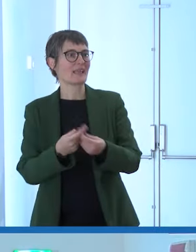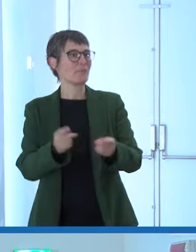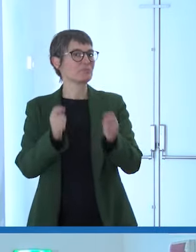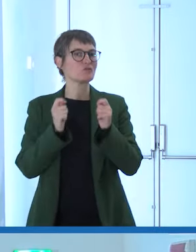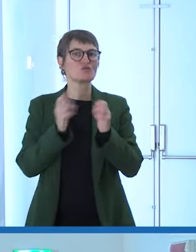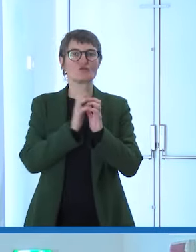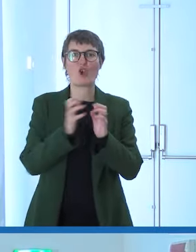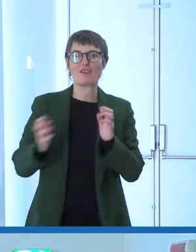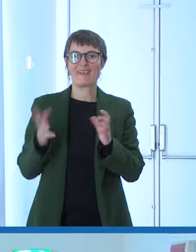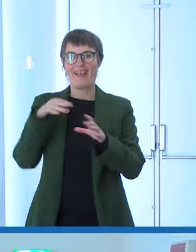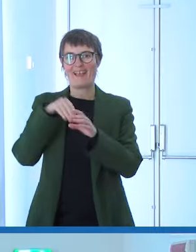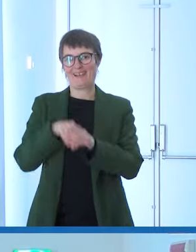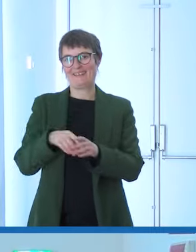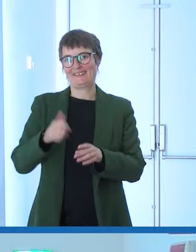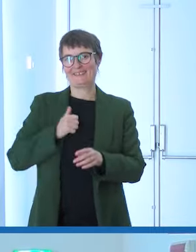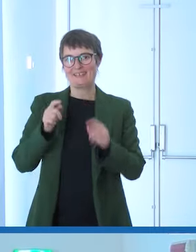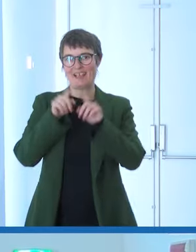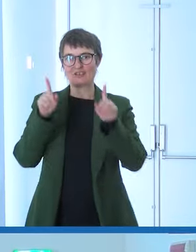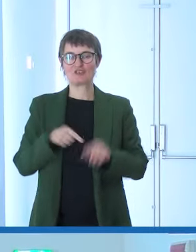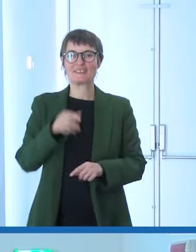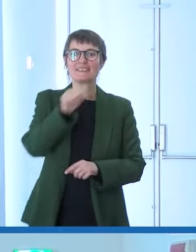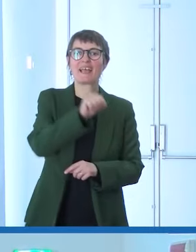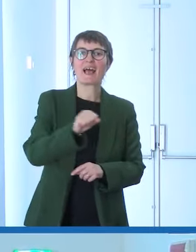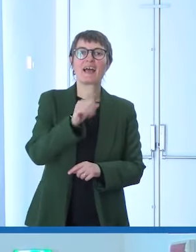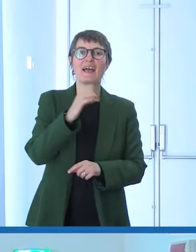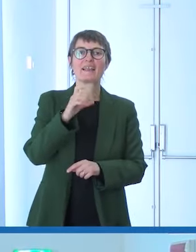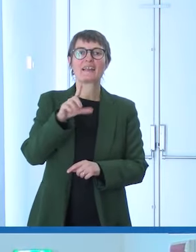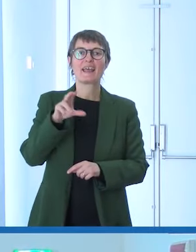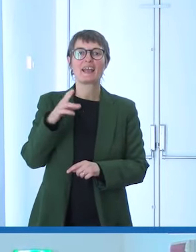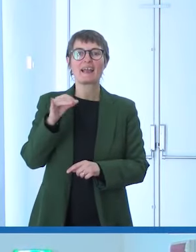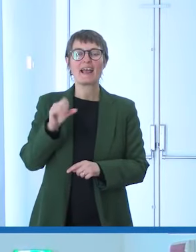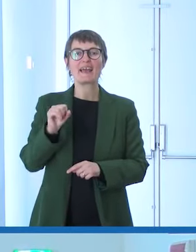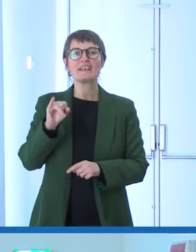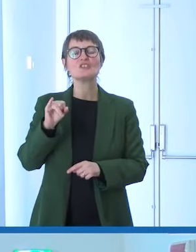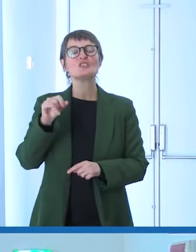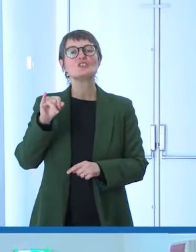Andrea Clerici, Rachile Bombace, Michela Coluzzi e